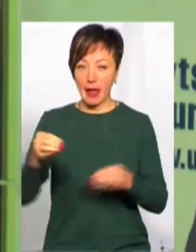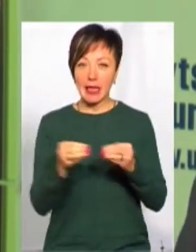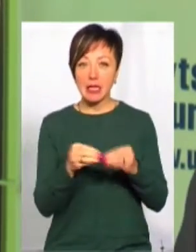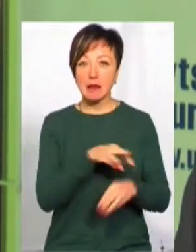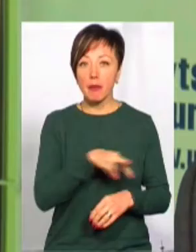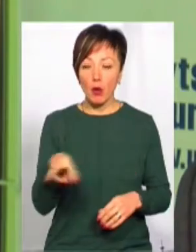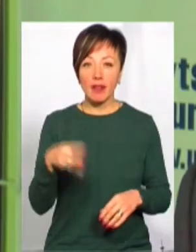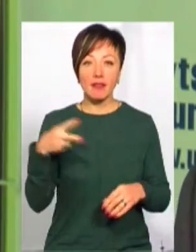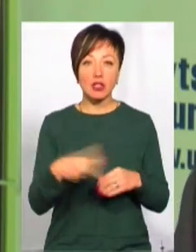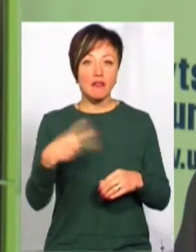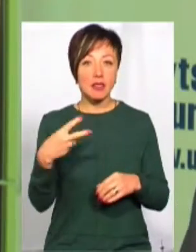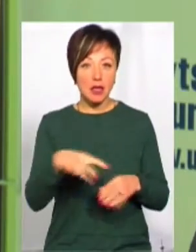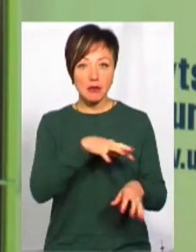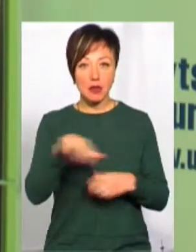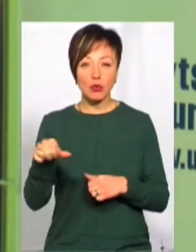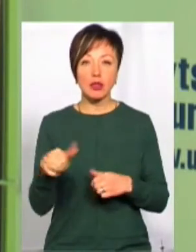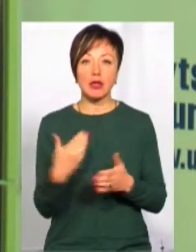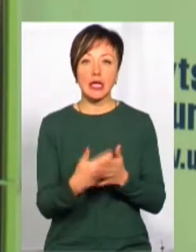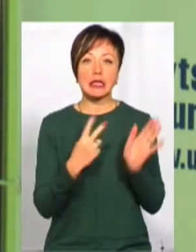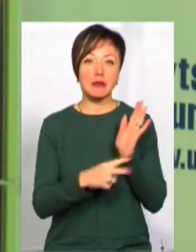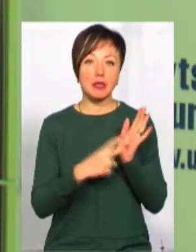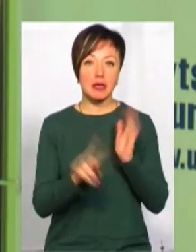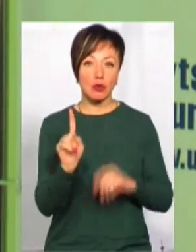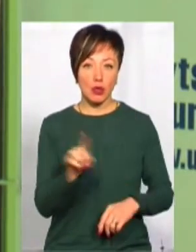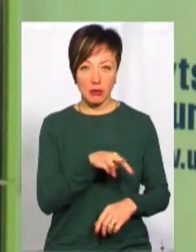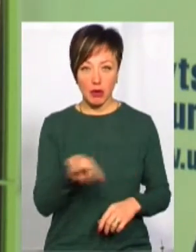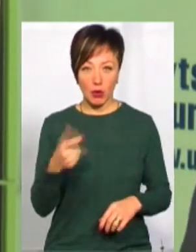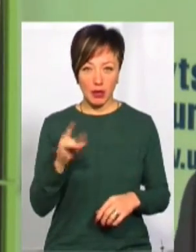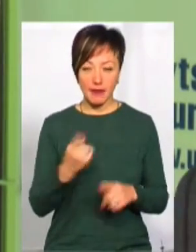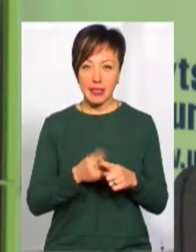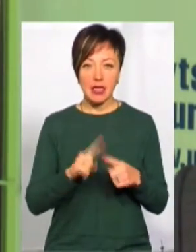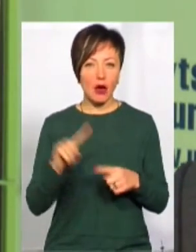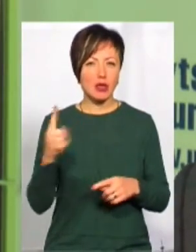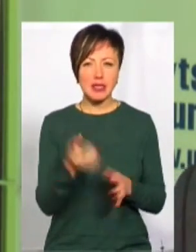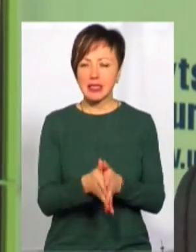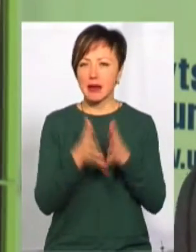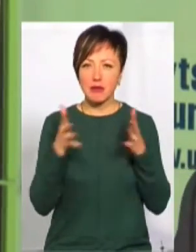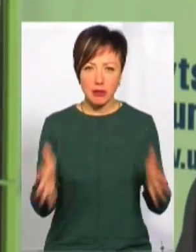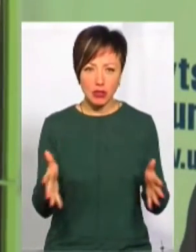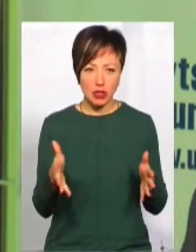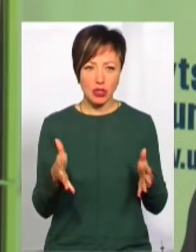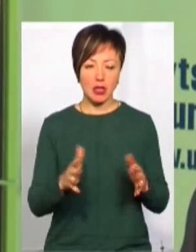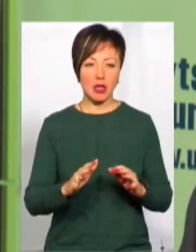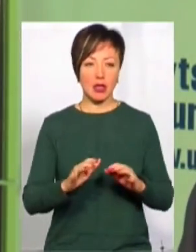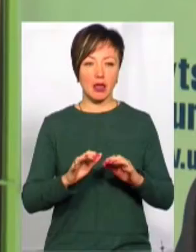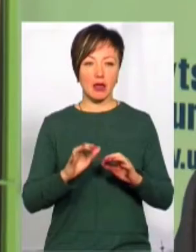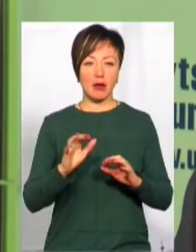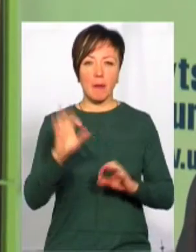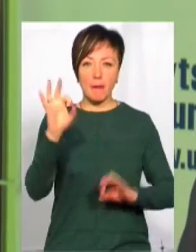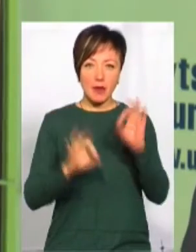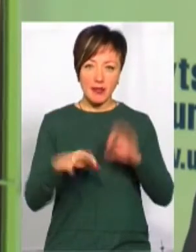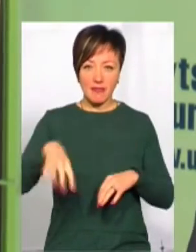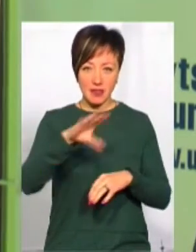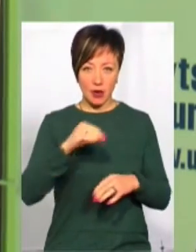мільйонів, в 2020 році її заберуть 71 мільйон гривень. Це один з найбільших ростів по всіх обласних центрах.